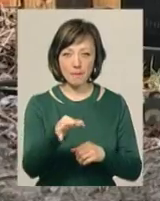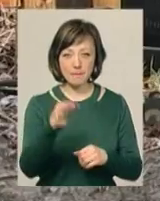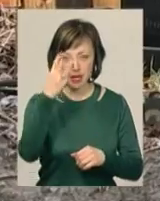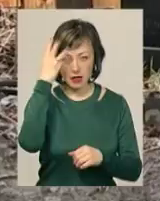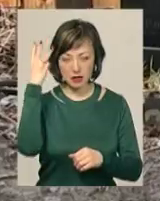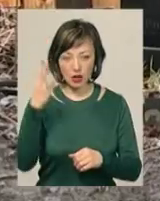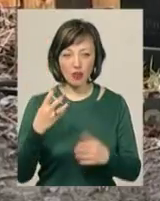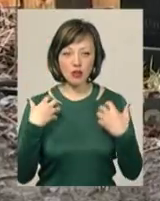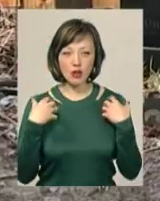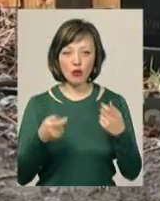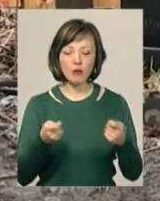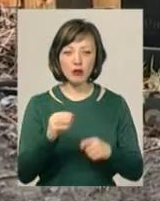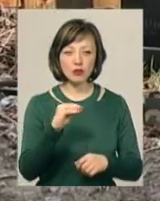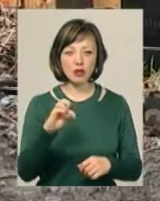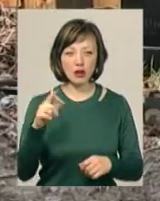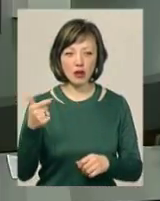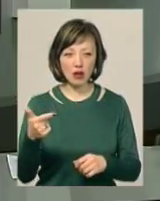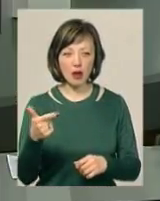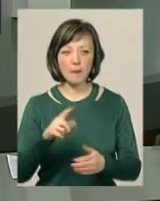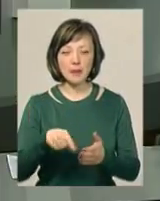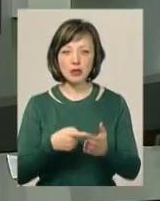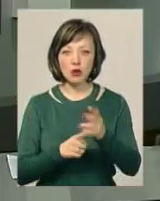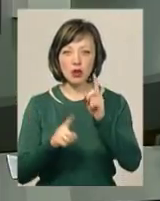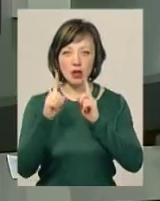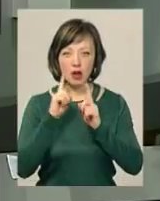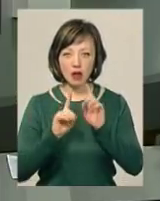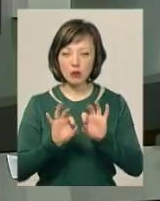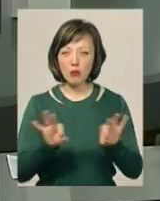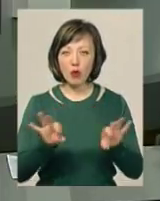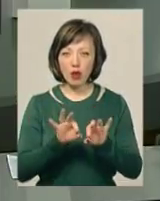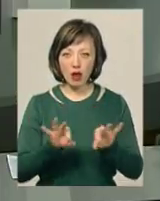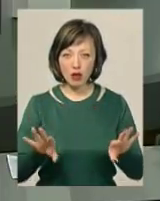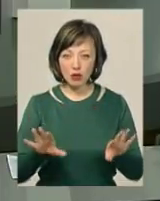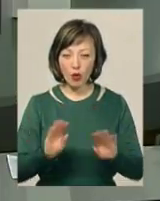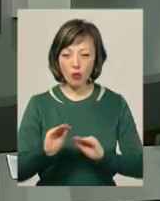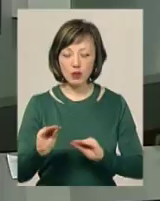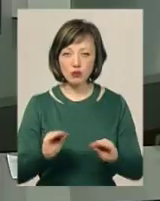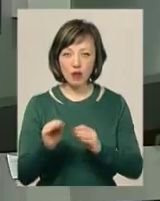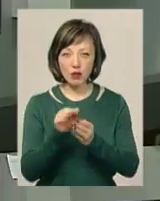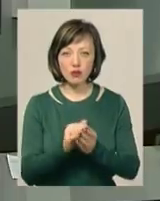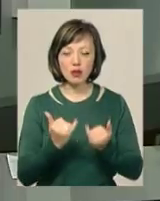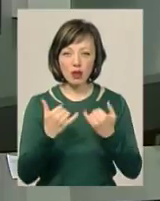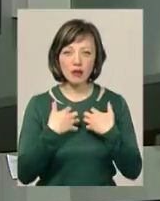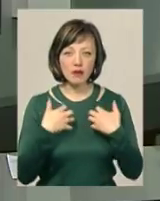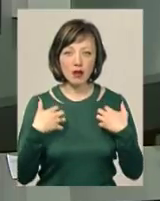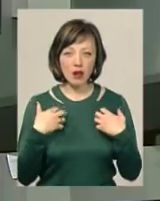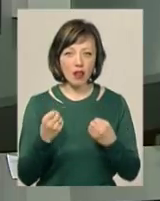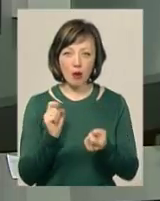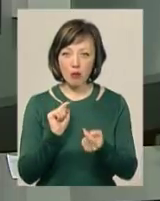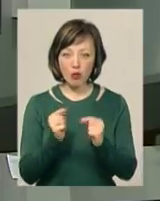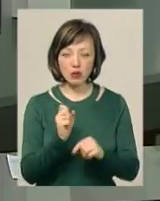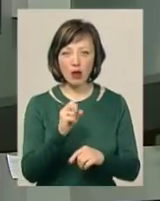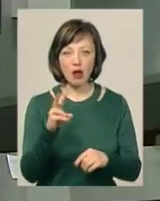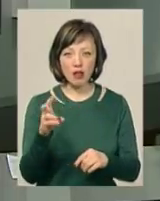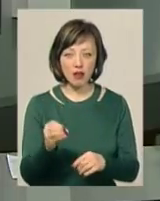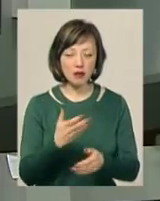Начальник управління житлово-комунального господарства міської ради Василь Новачок пояснює, облаштувати кладовище для тварин комунальники не проти, але